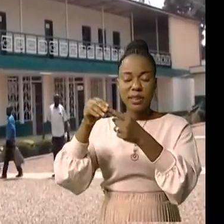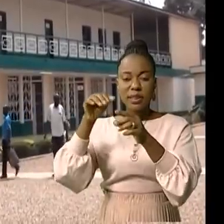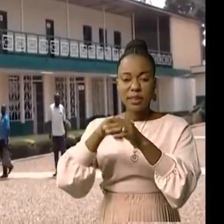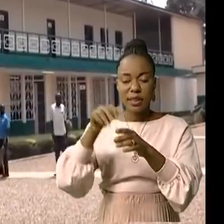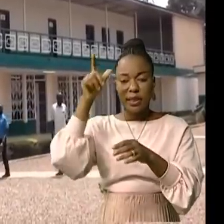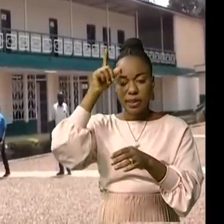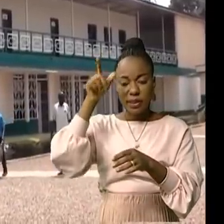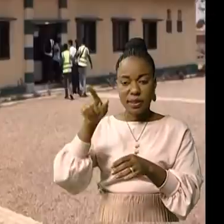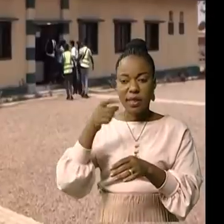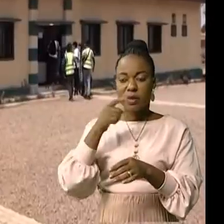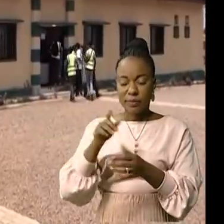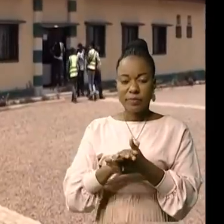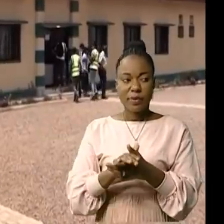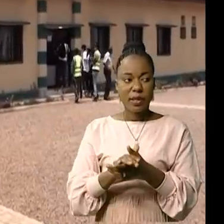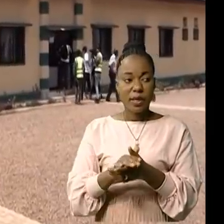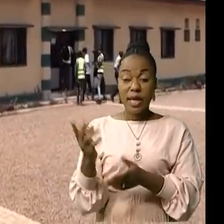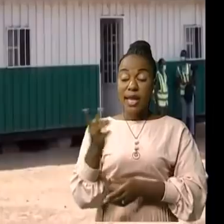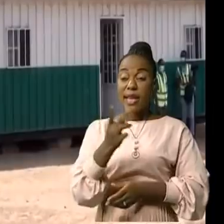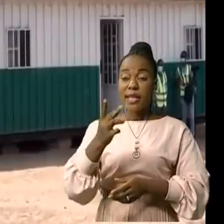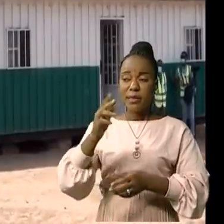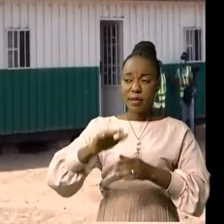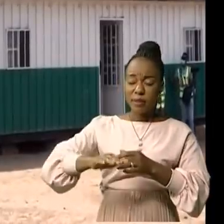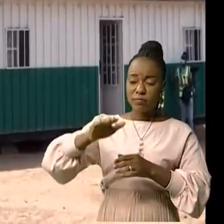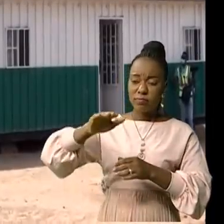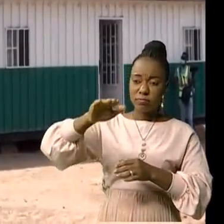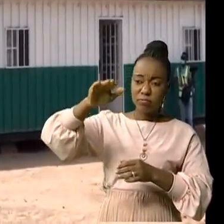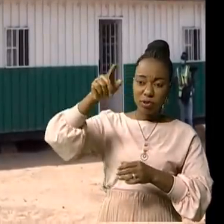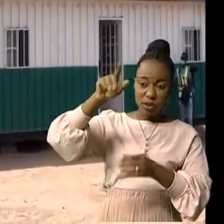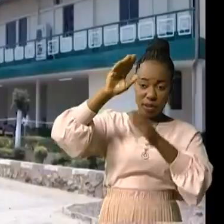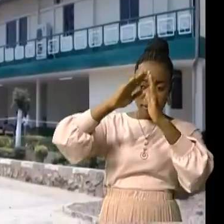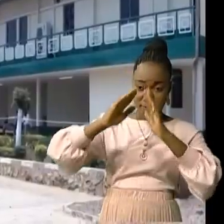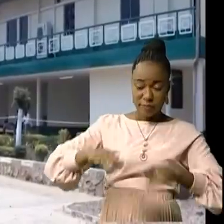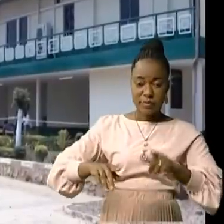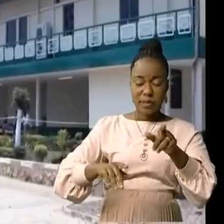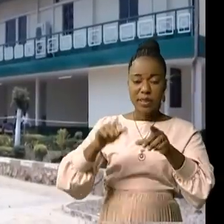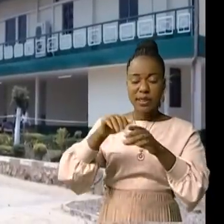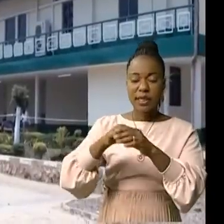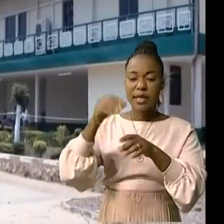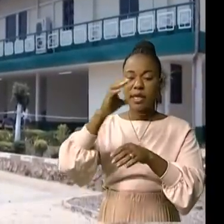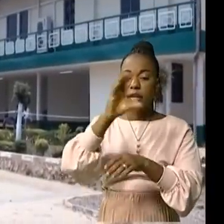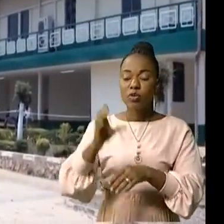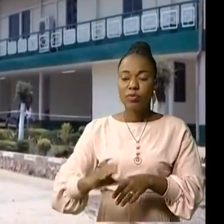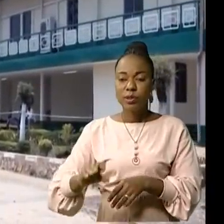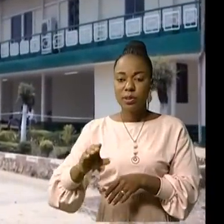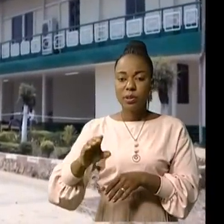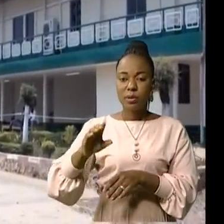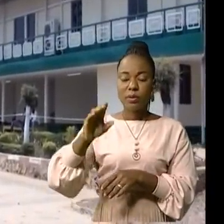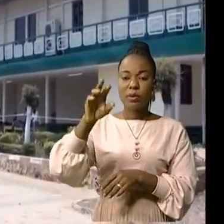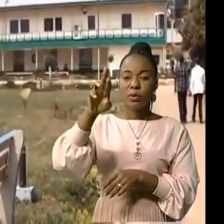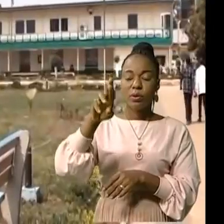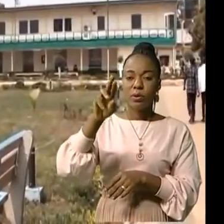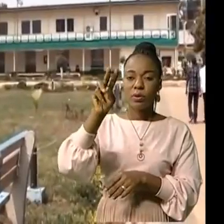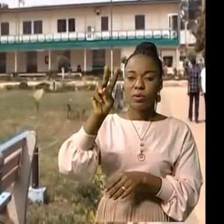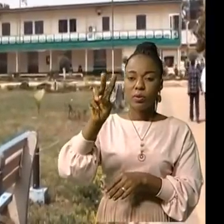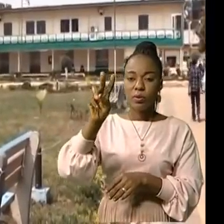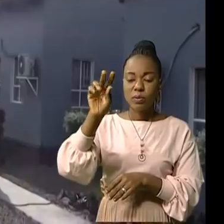Ces deux nouveaux bâtiments qui abritent les services de la commune de la Roachie, une des communes de Lubumbashi, ont